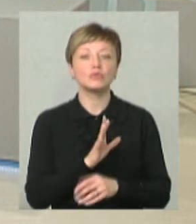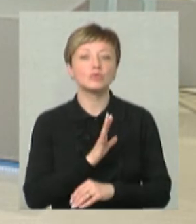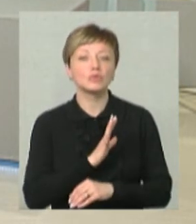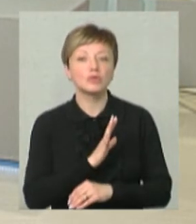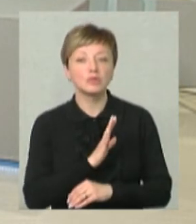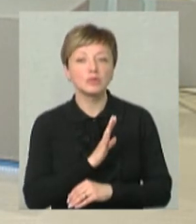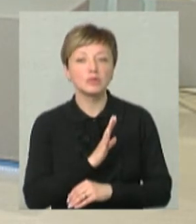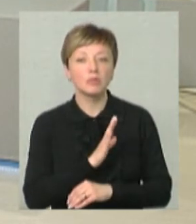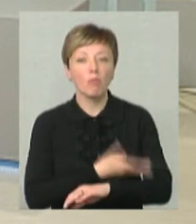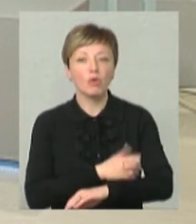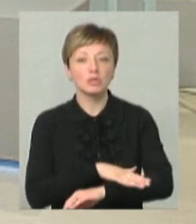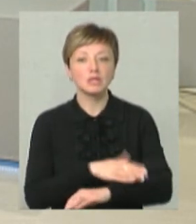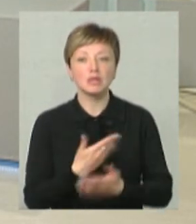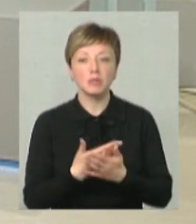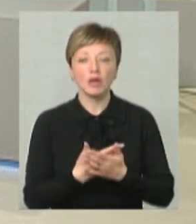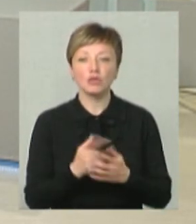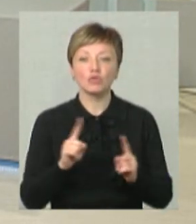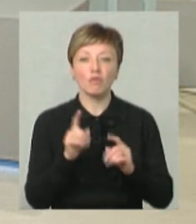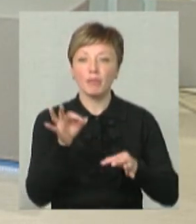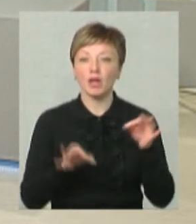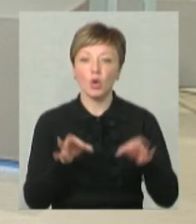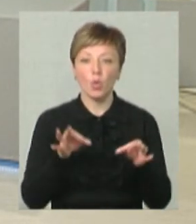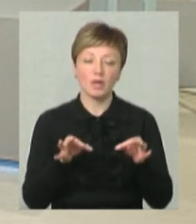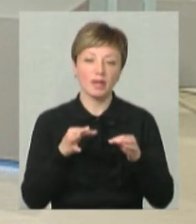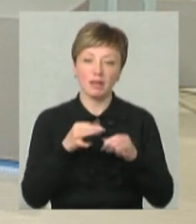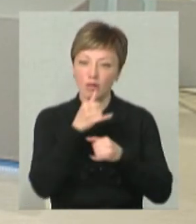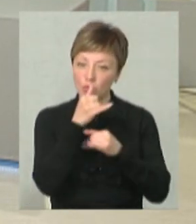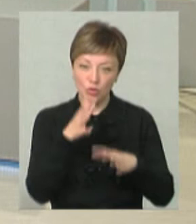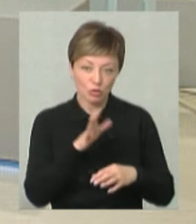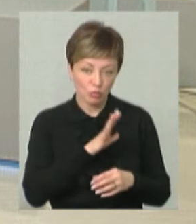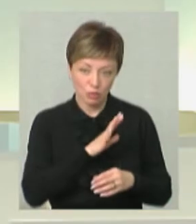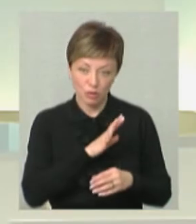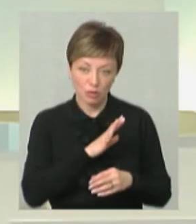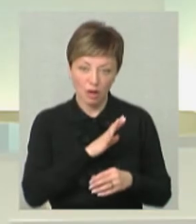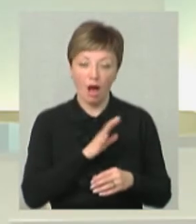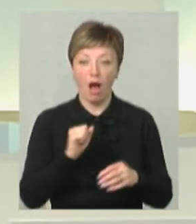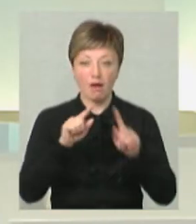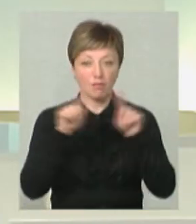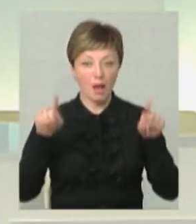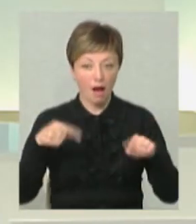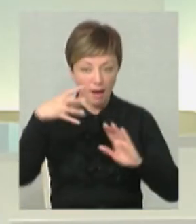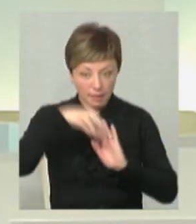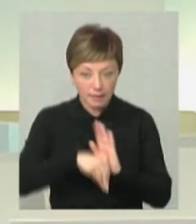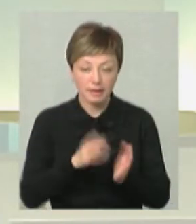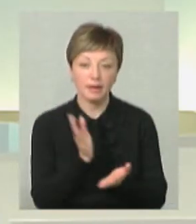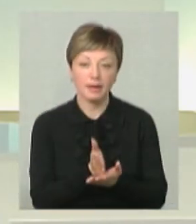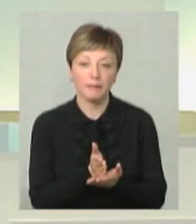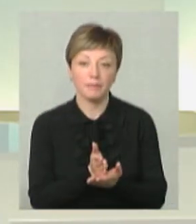ну, скажімо, те, що в природі практично не може бути, а в плакаті воно є,